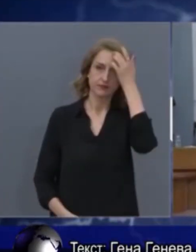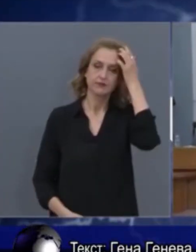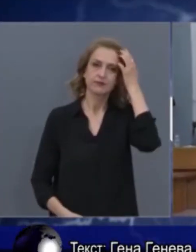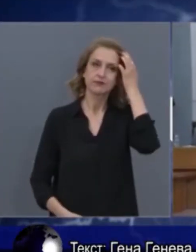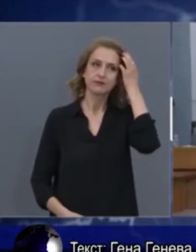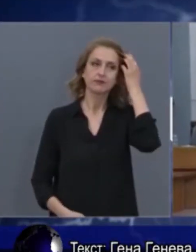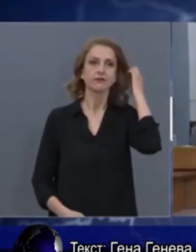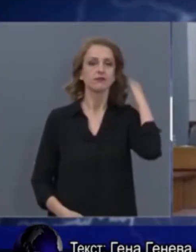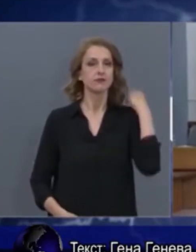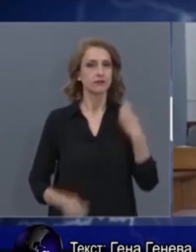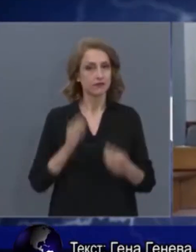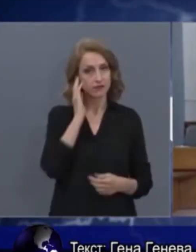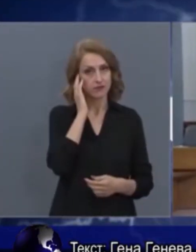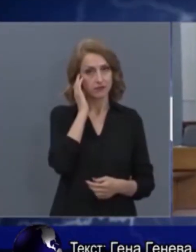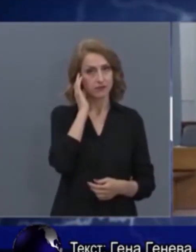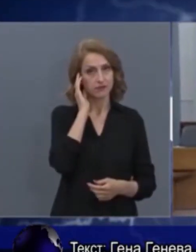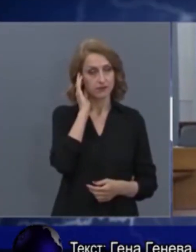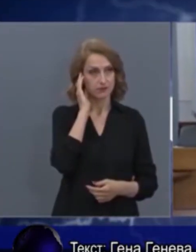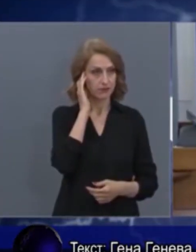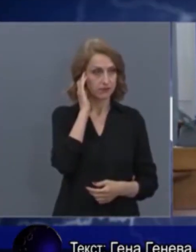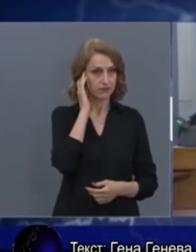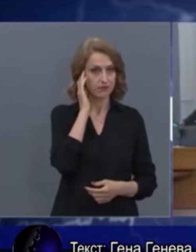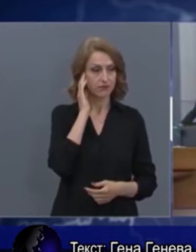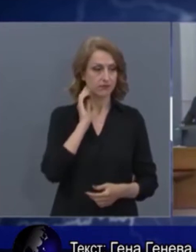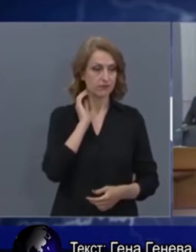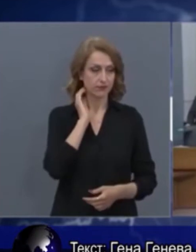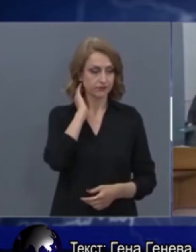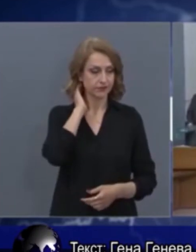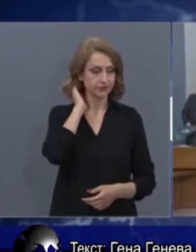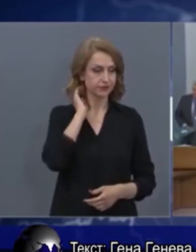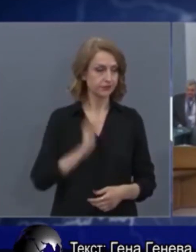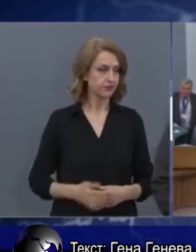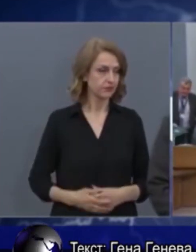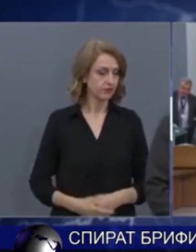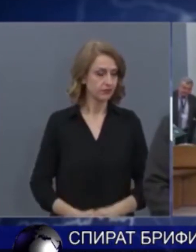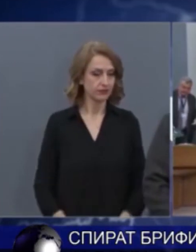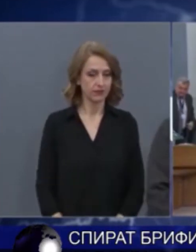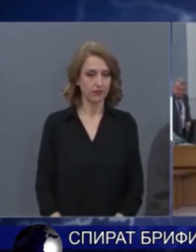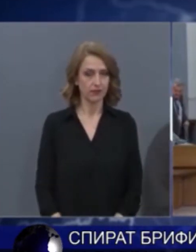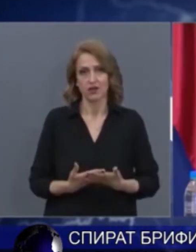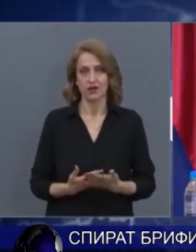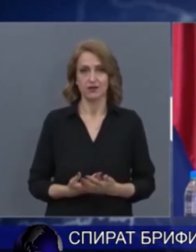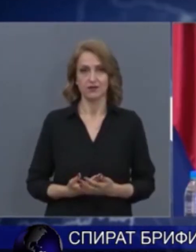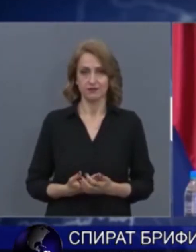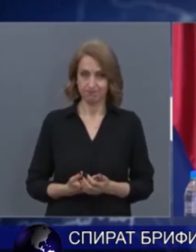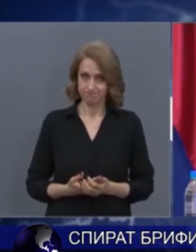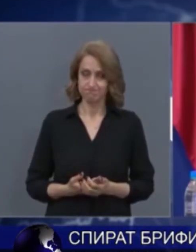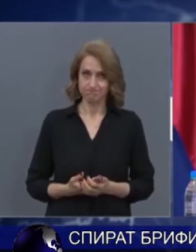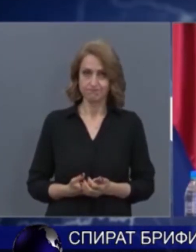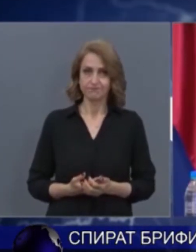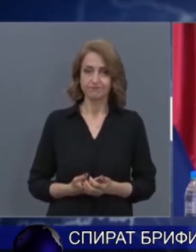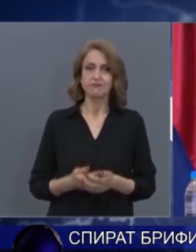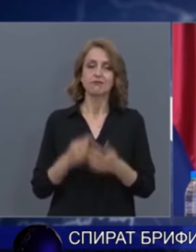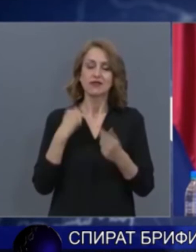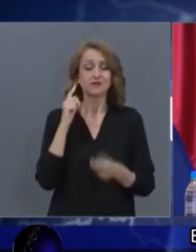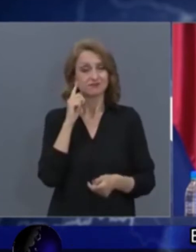Спират брифмингите на щаба за борба с коронавирус. Това съобщи министр, председателят на Република България Бойко Борисов. Считам, че